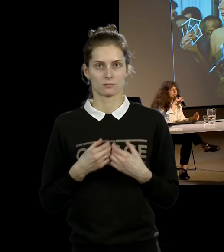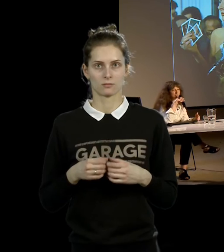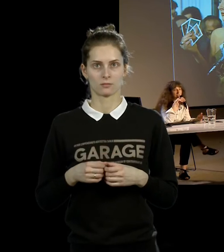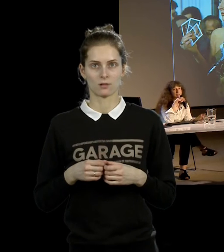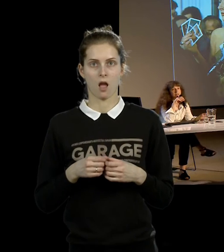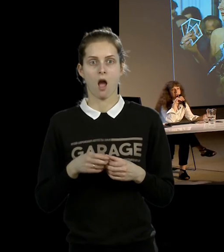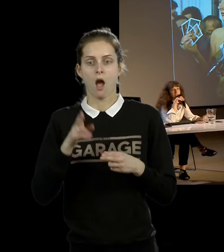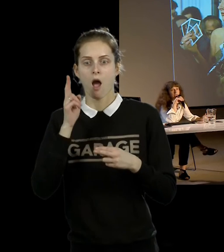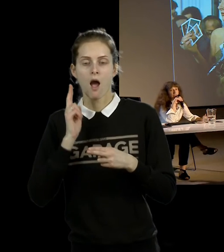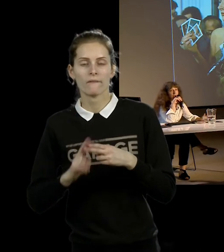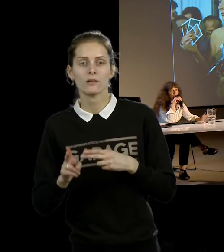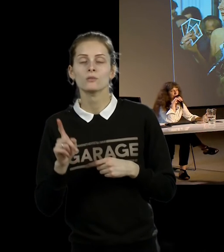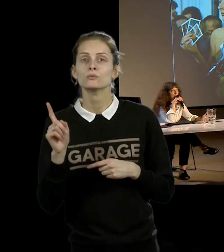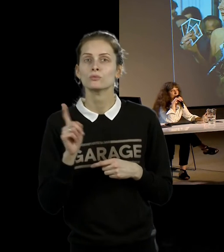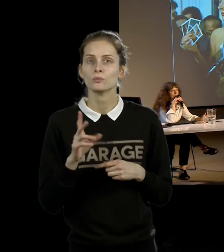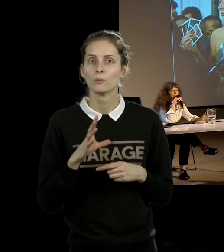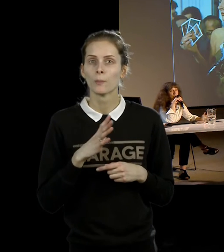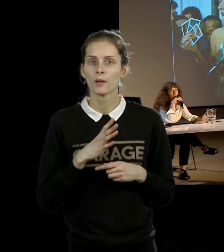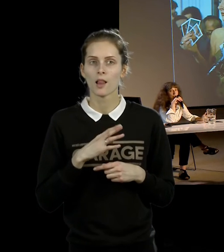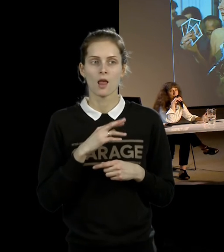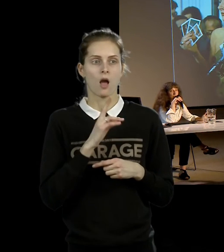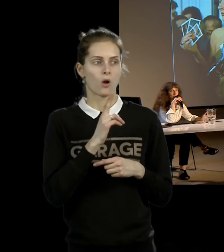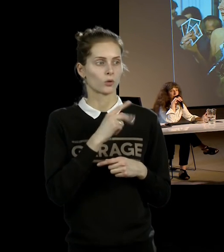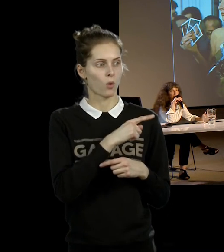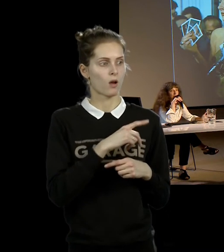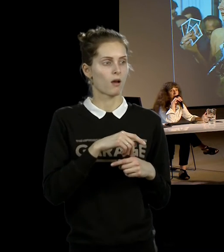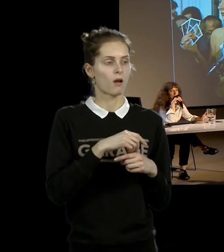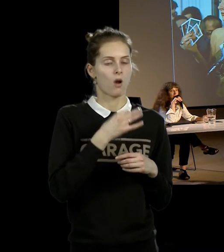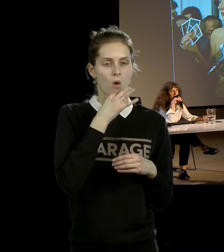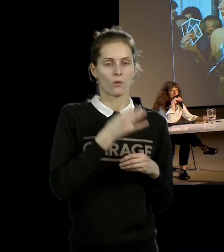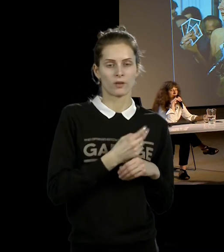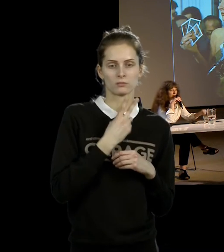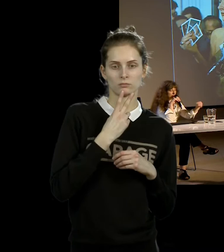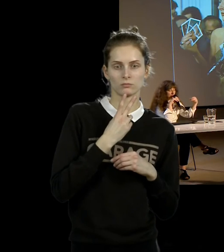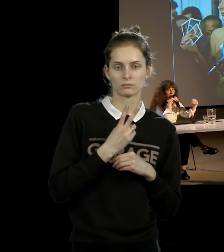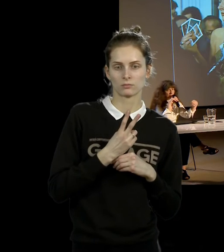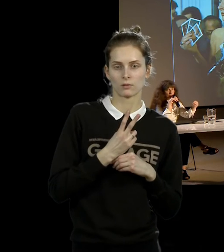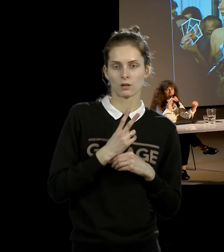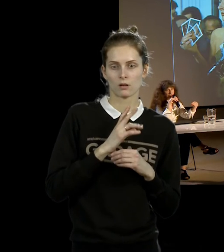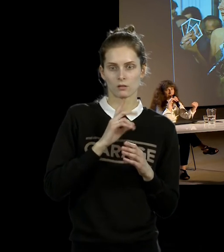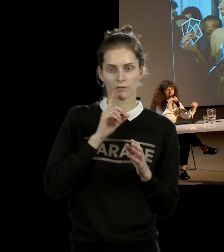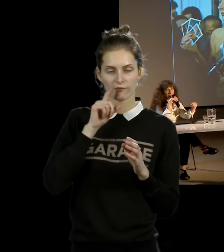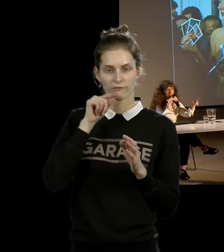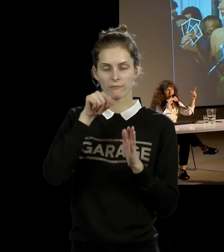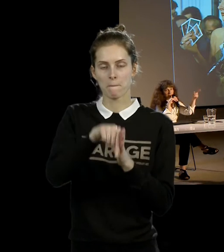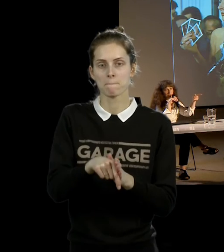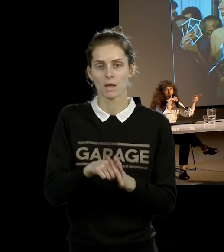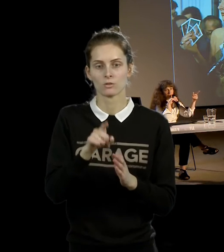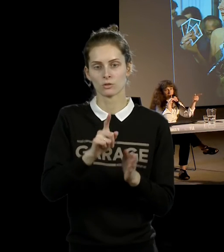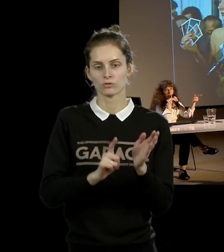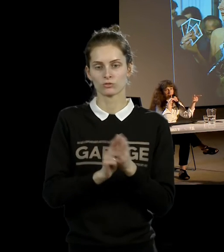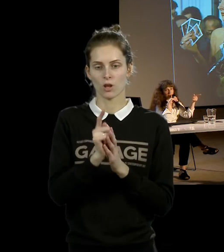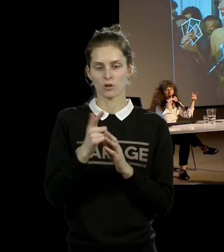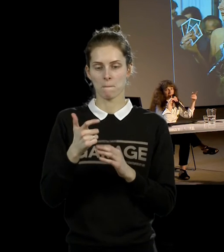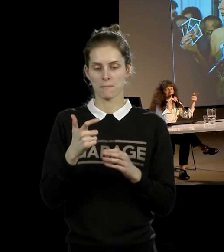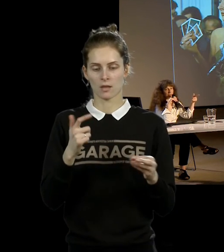положил финал галерист, который вмешался, потому что один из зрителей начал заряжать пистолет и наставил